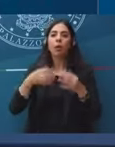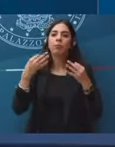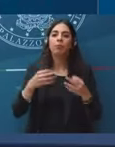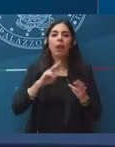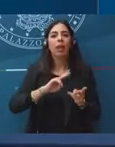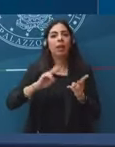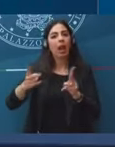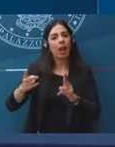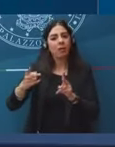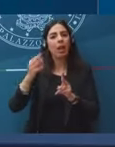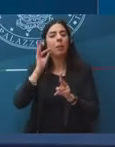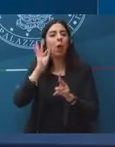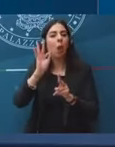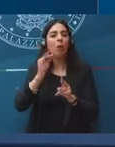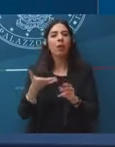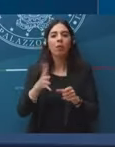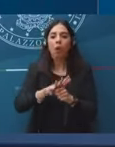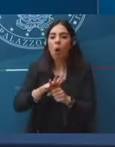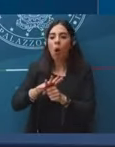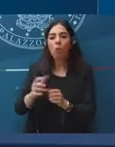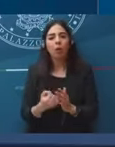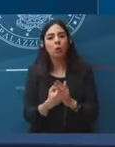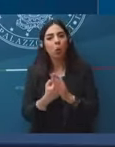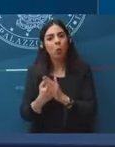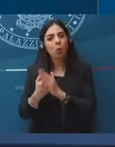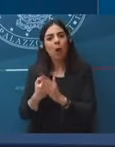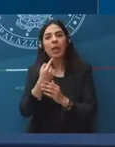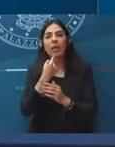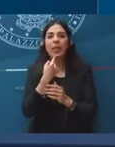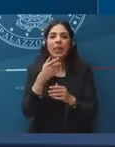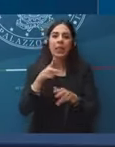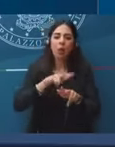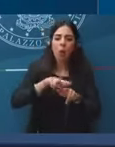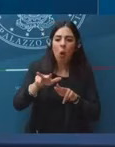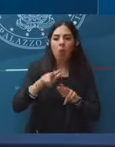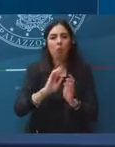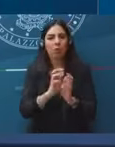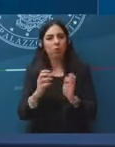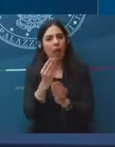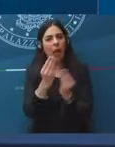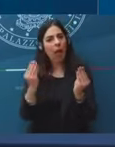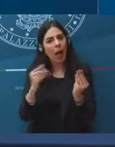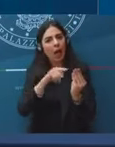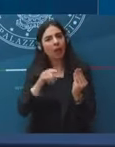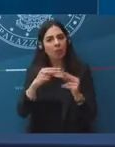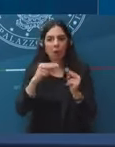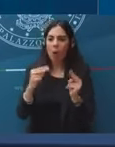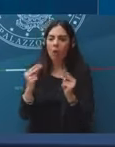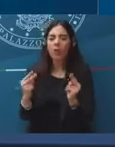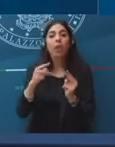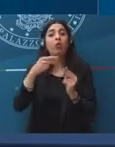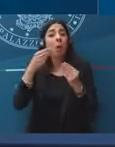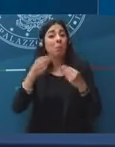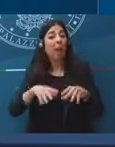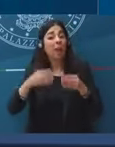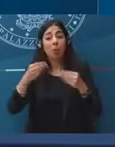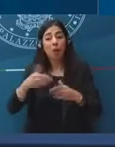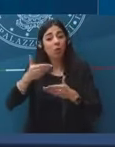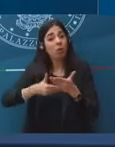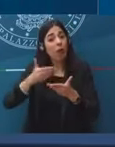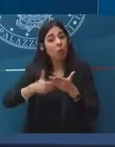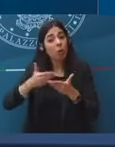decentrati, comuni, province e regioni, per le perdite di gettito che hanno subito, a sostenere il trapporto pubblico